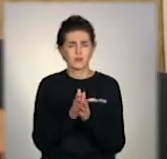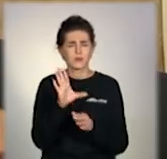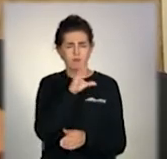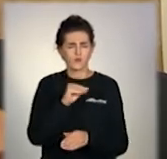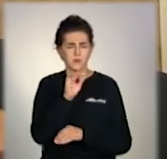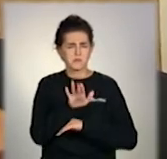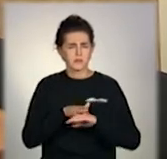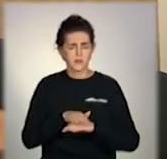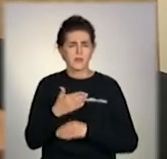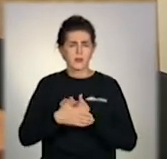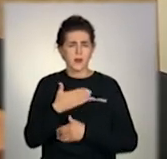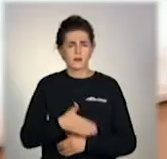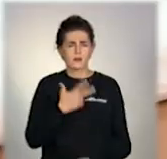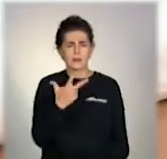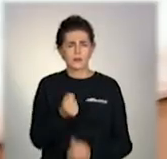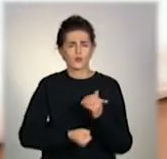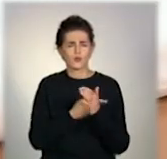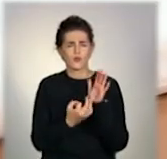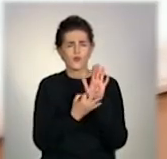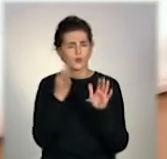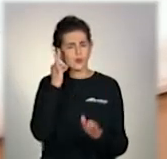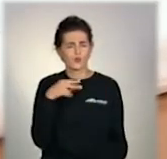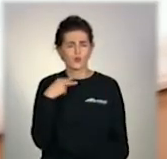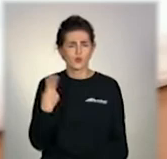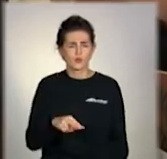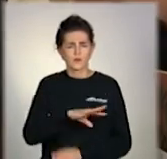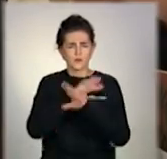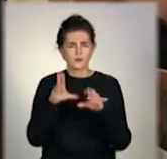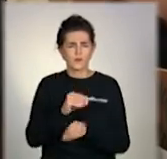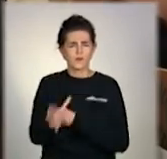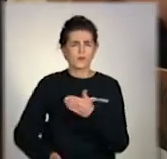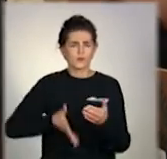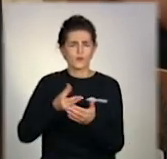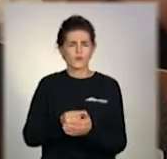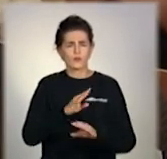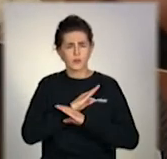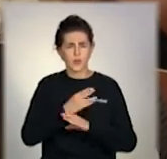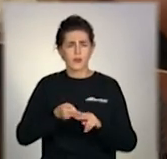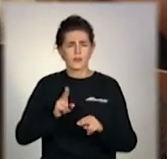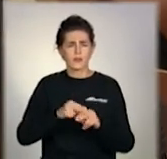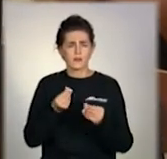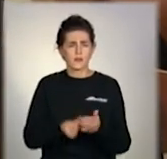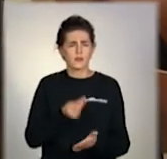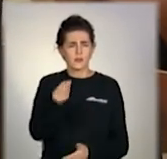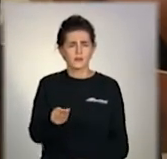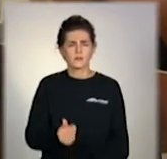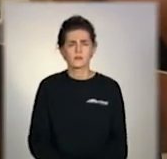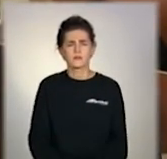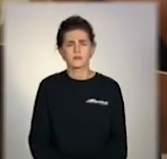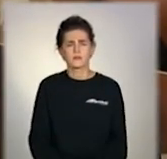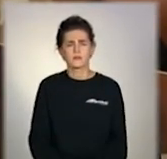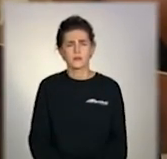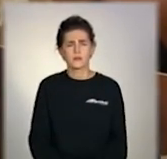Жінці загрожує від 3 до 8 років в'язниці. За моральний збиток родичам загиблого підозрювана пропонує гроші. 100